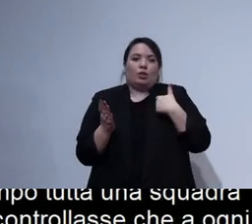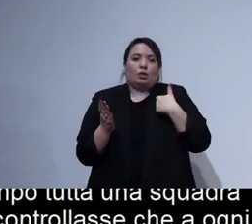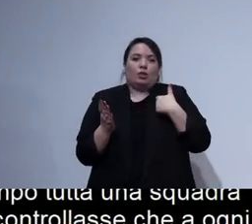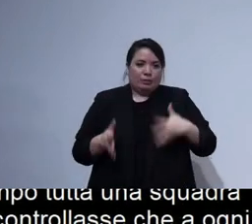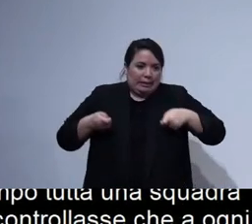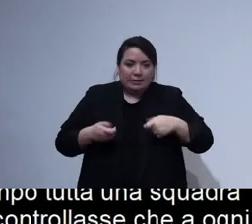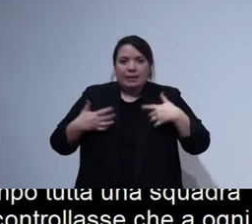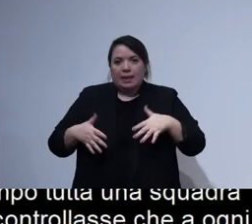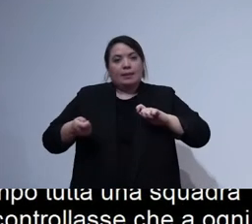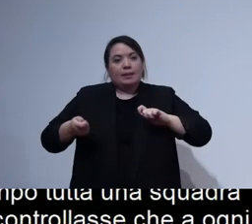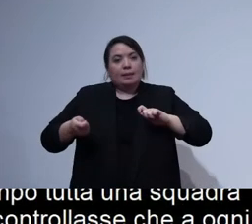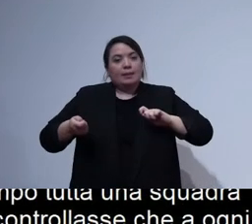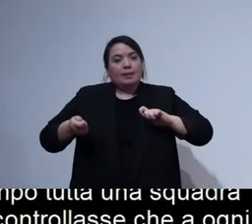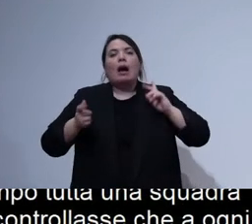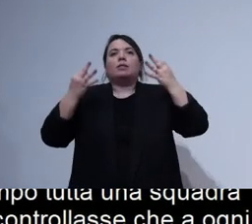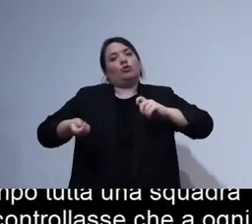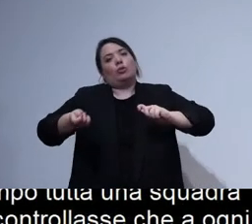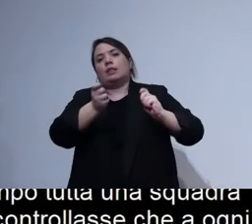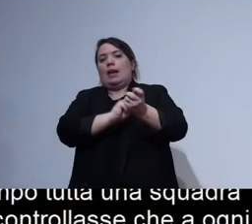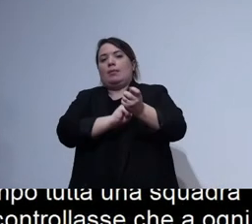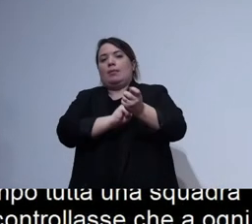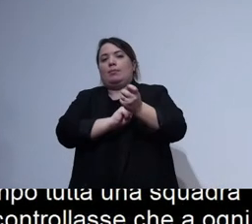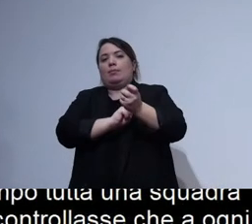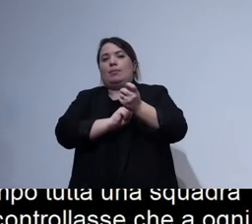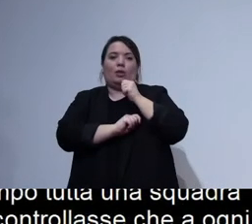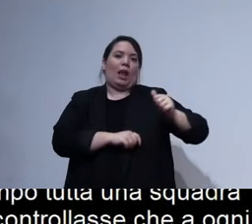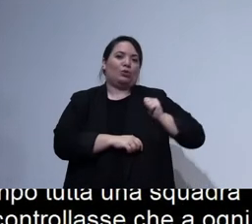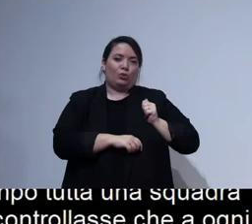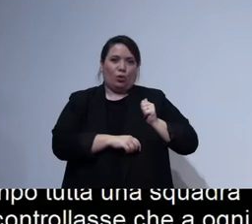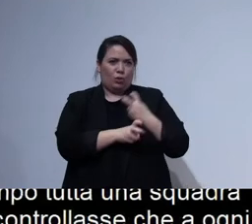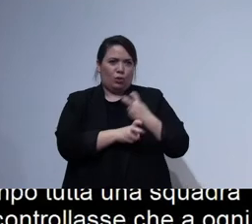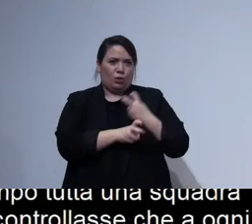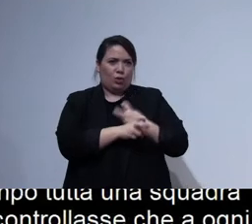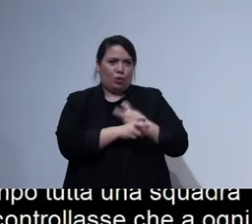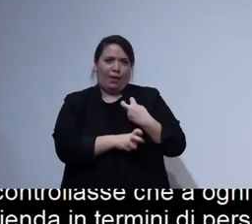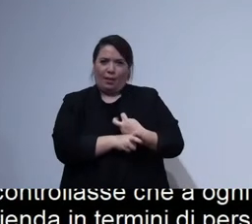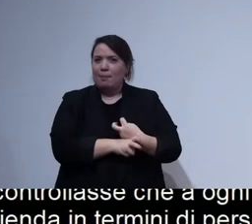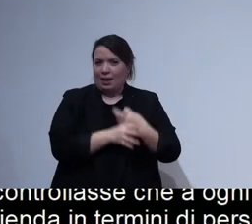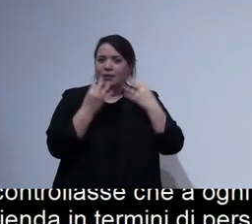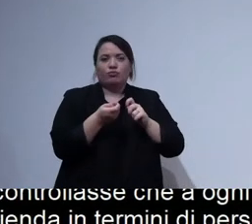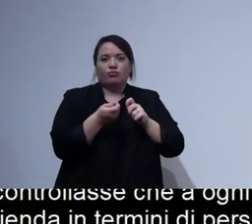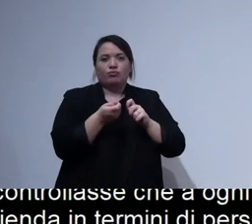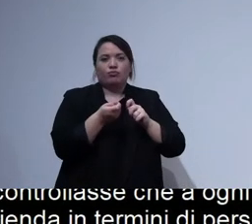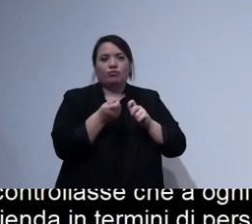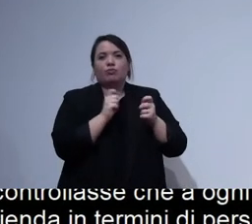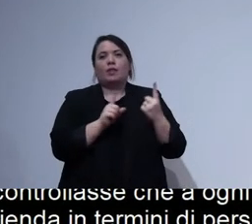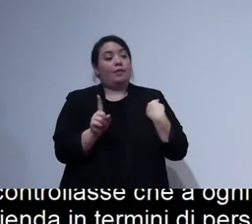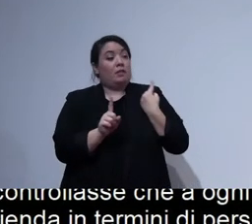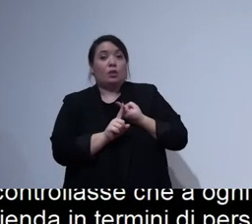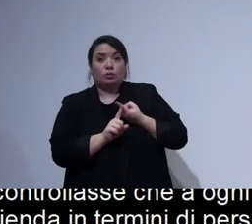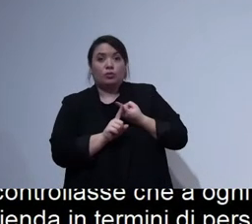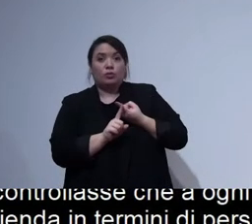È un cambiamento che abbiamo introdotto l'anno scorso a novembre, ad oggi sono state